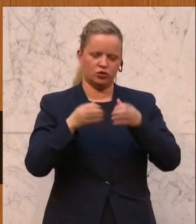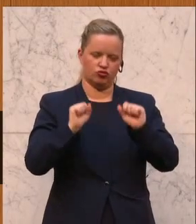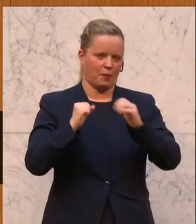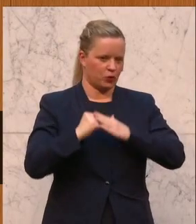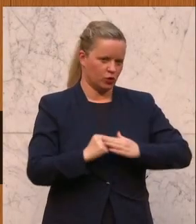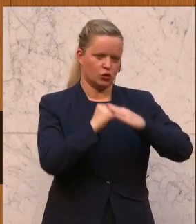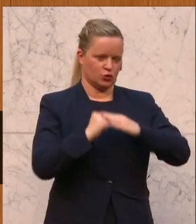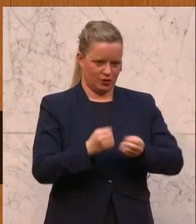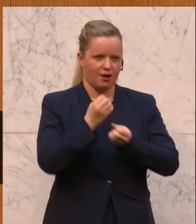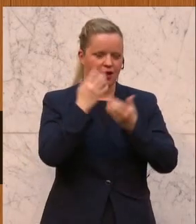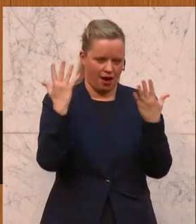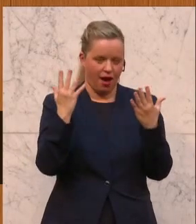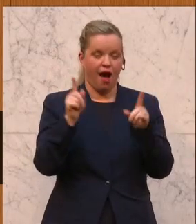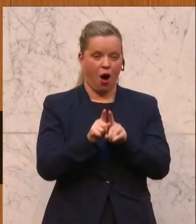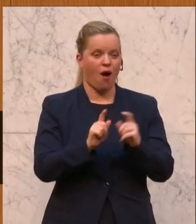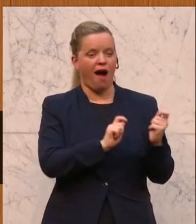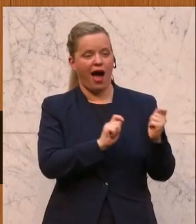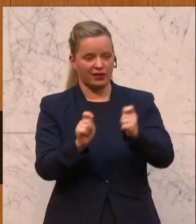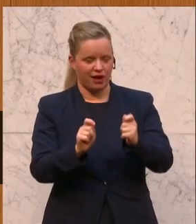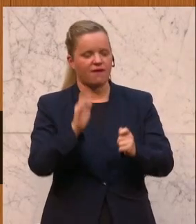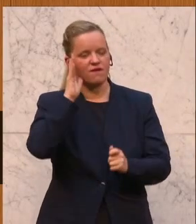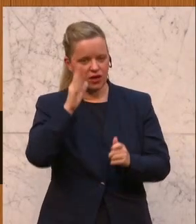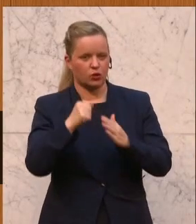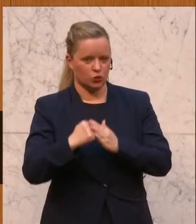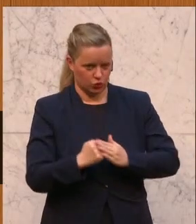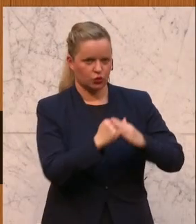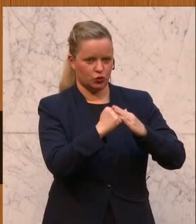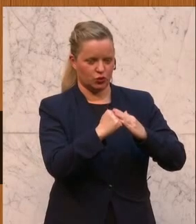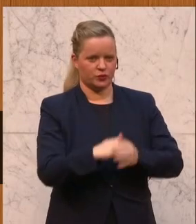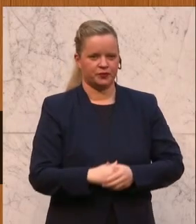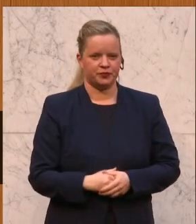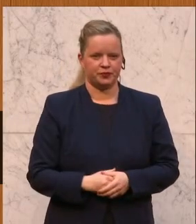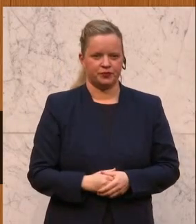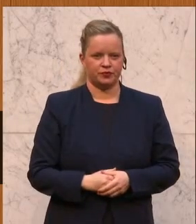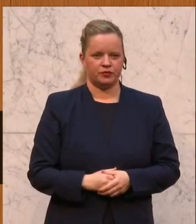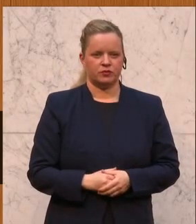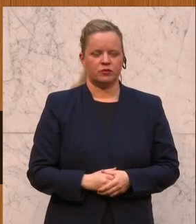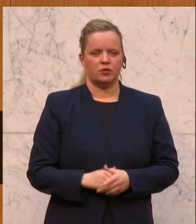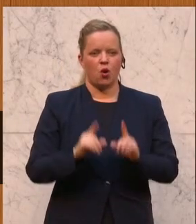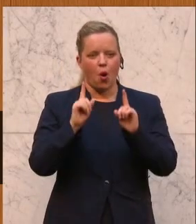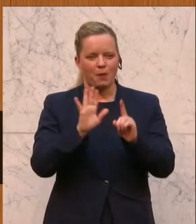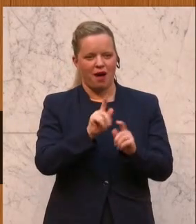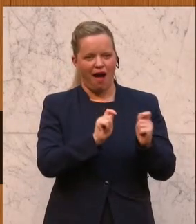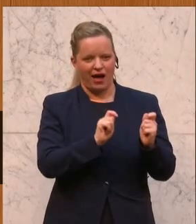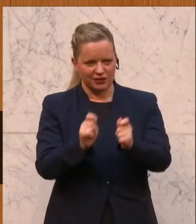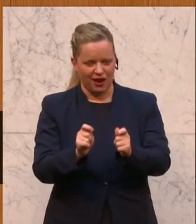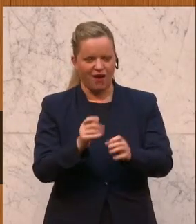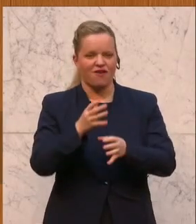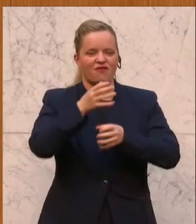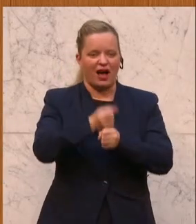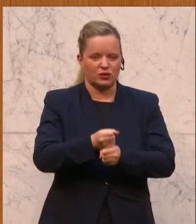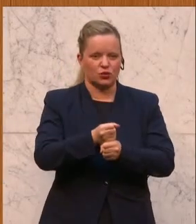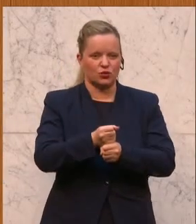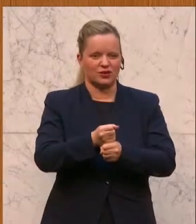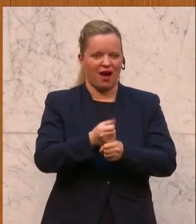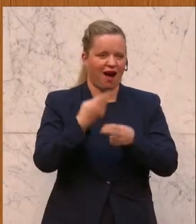klarerweise. Wir werden auch diesen Antrag unterstützen. Ob wir Ihren Antrag dieser Verfassungsklage unterstützen,